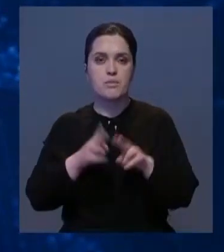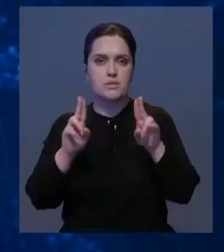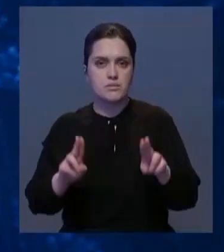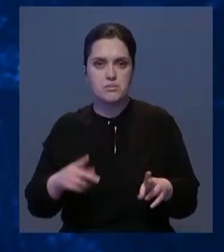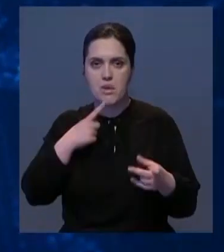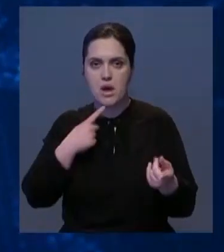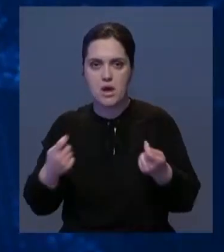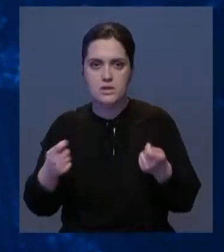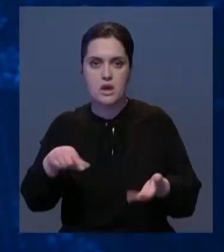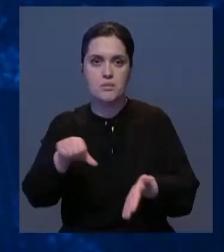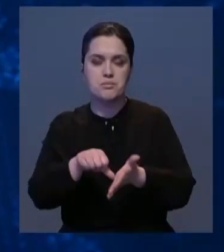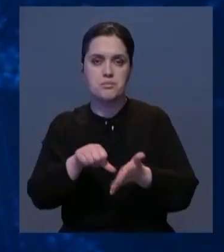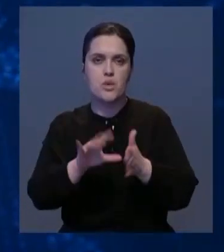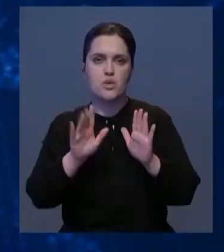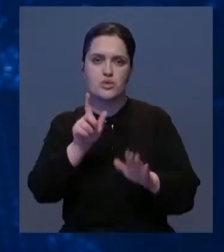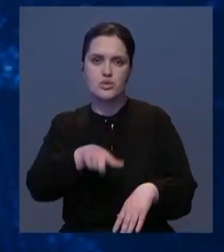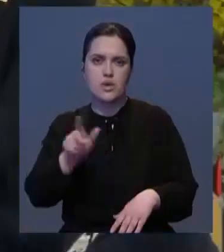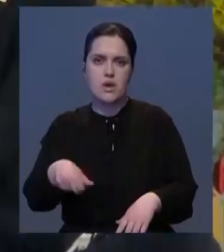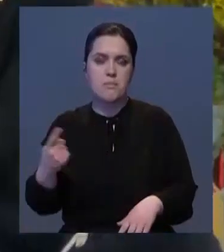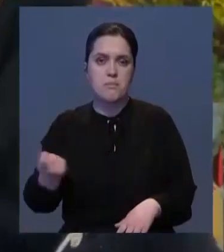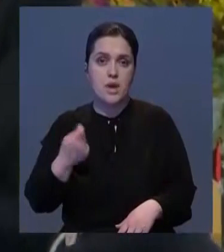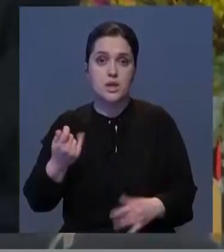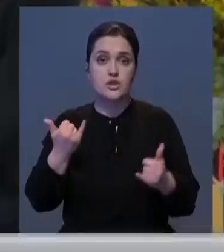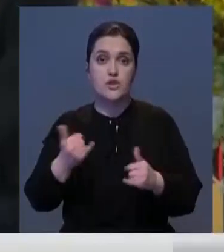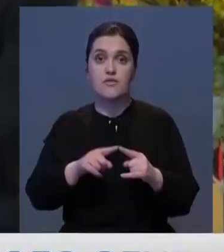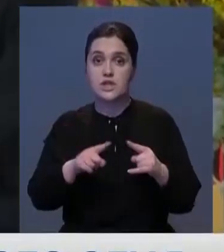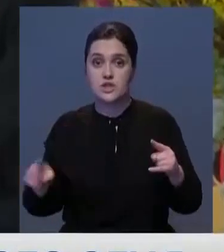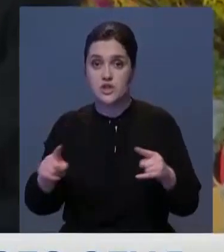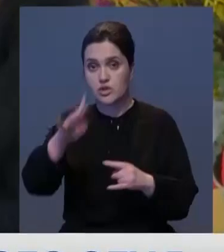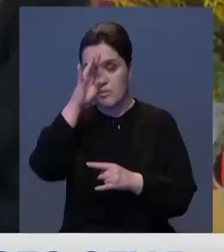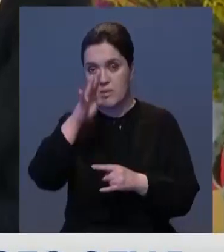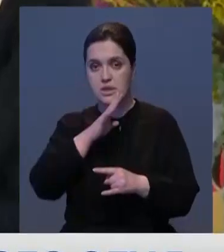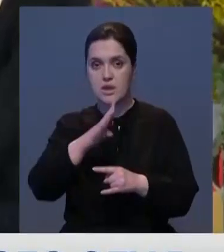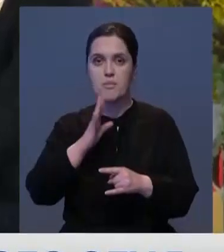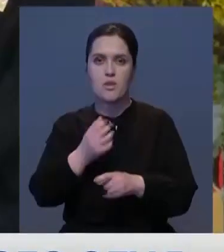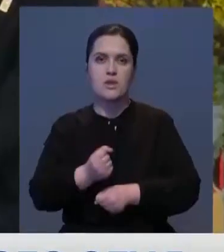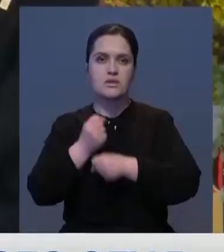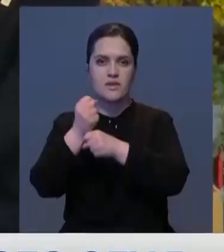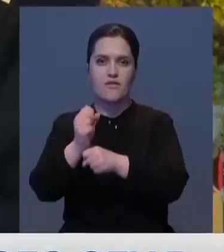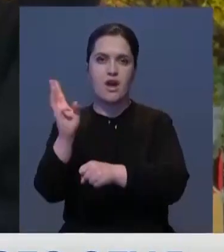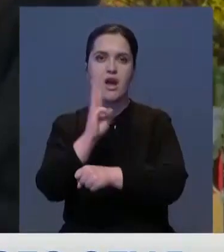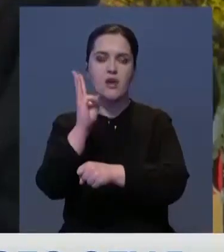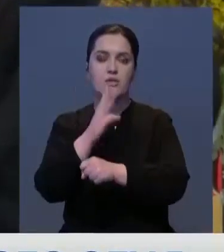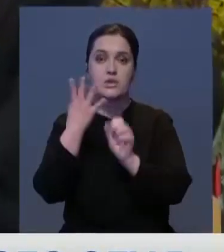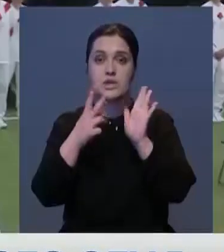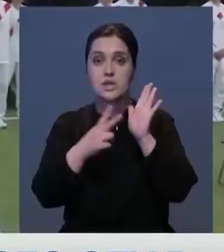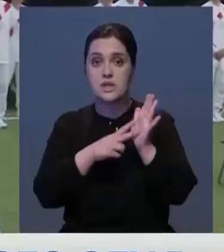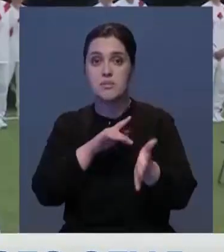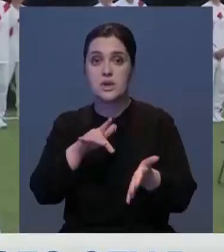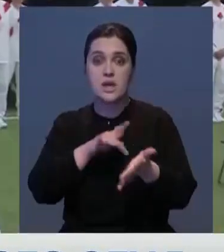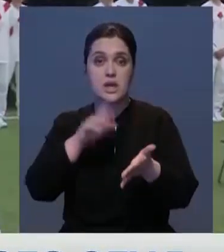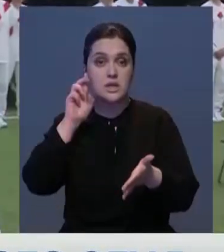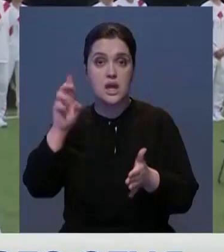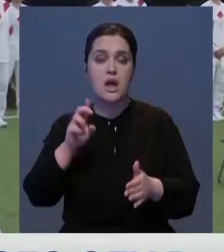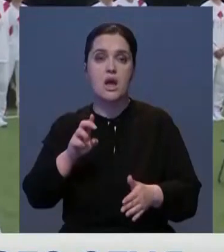на церемонии присутствовало ограниченное число гостей. Теперь в течение следующих четырех месяцев эстафета пройдет в 47 регионах